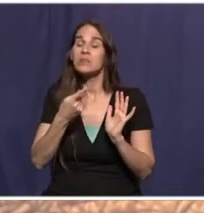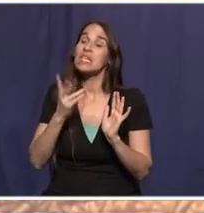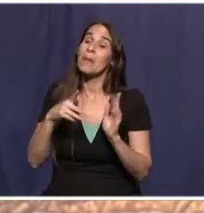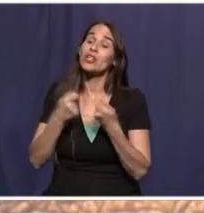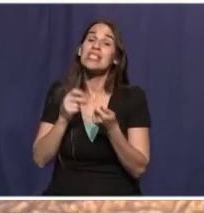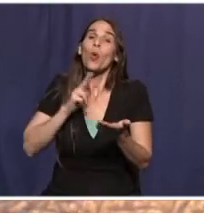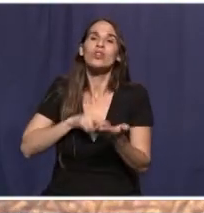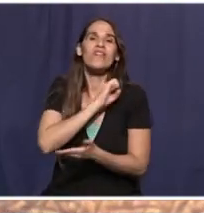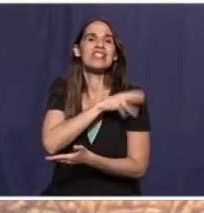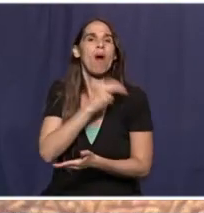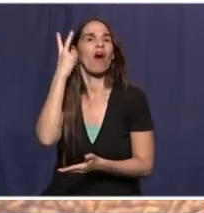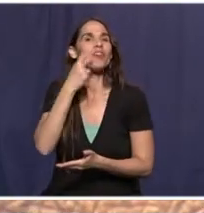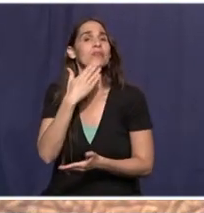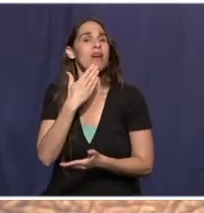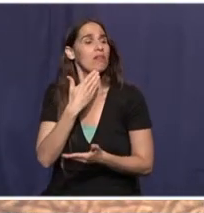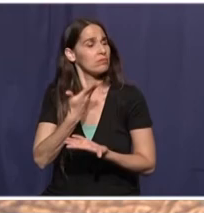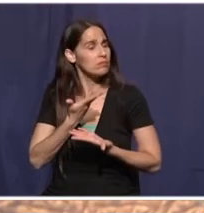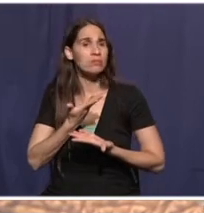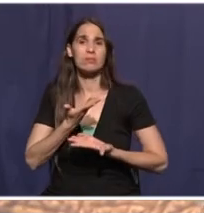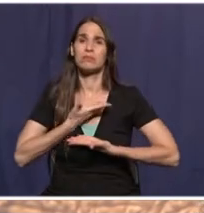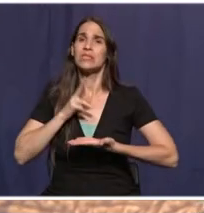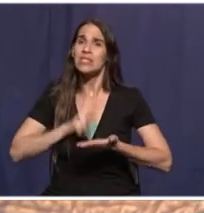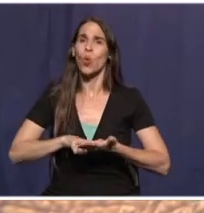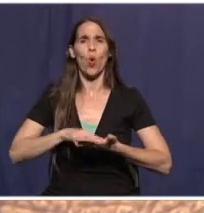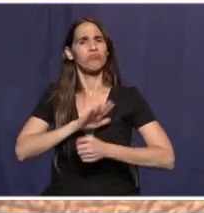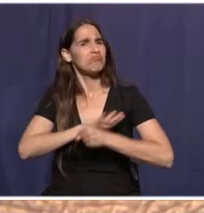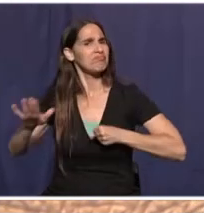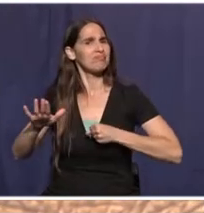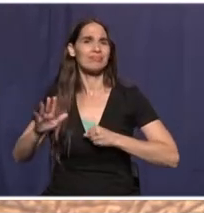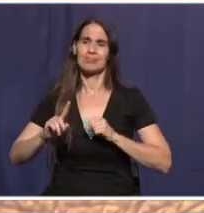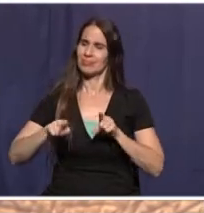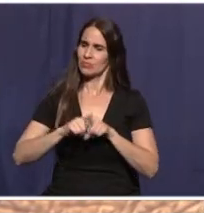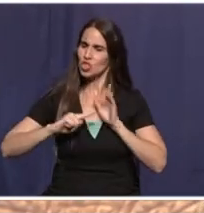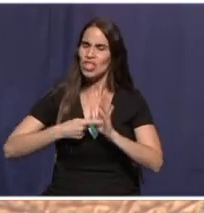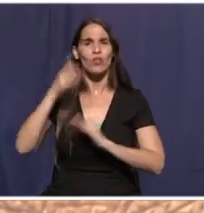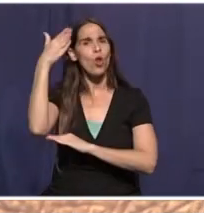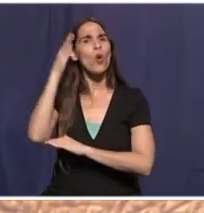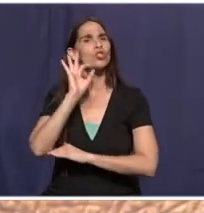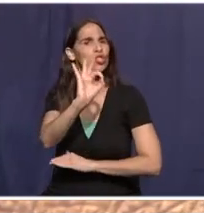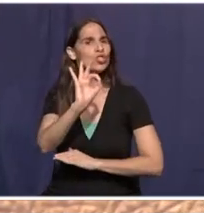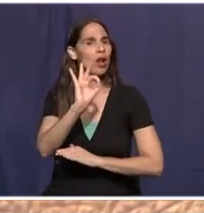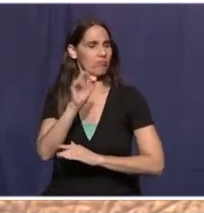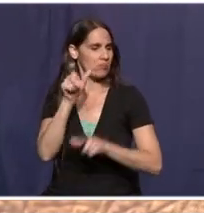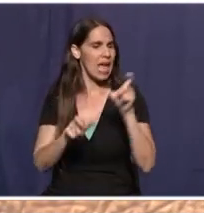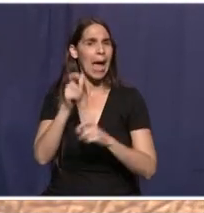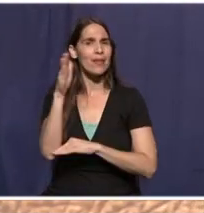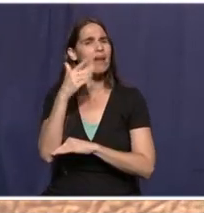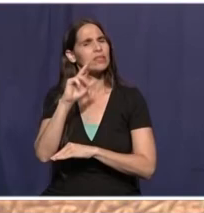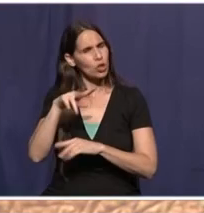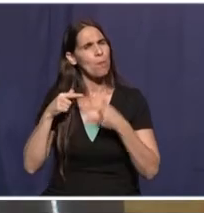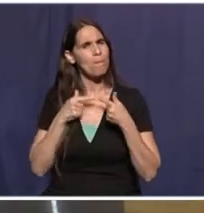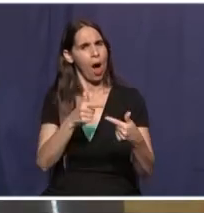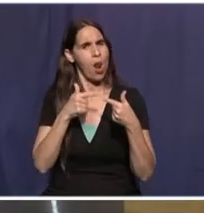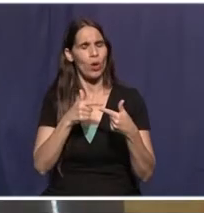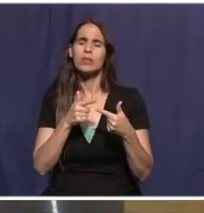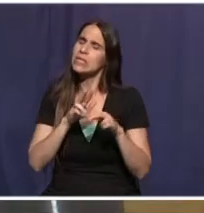הפלסטינים בישראל לממש את הזכויות ואת השאיפות הלאומיות שלהם כאזרחי המדינה. המחלוקות האלה